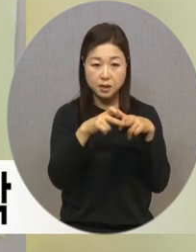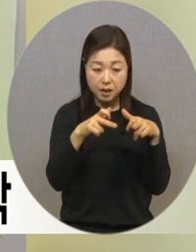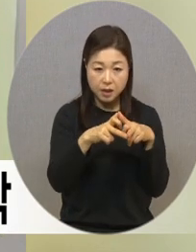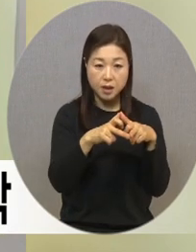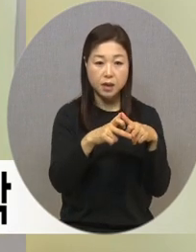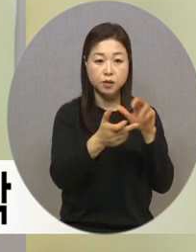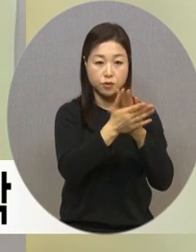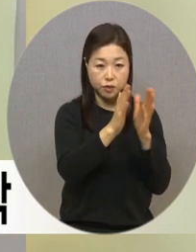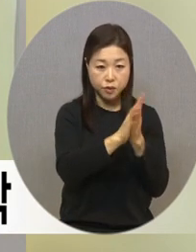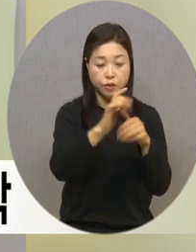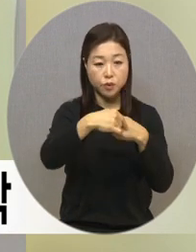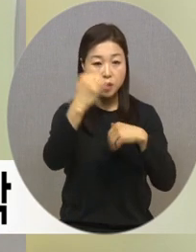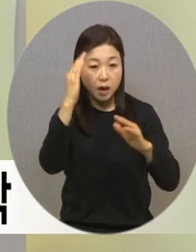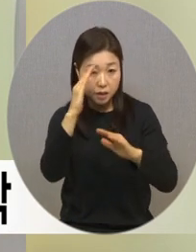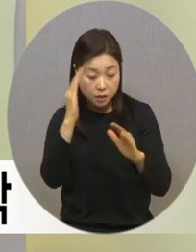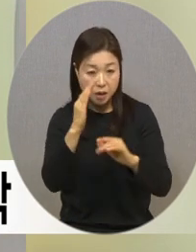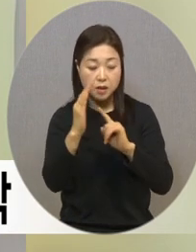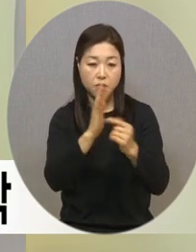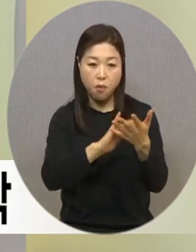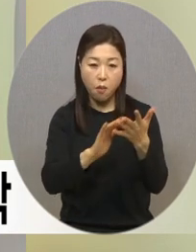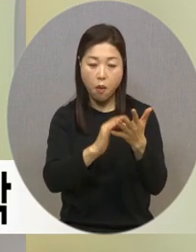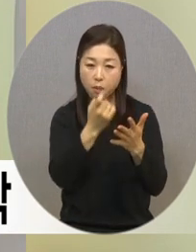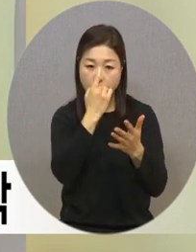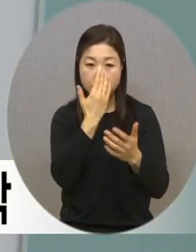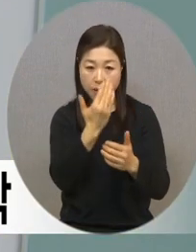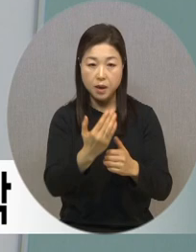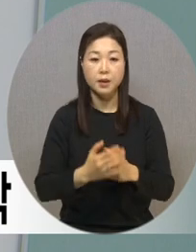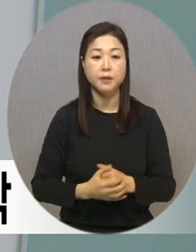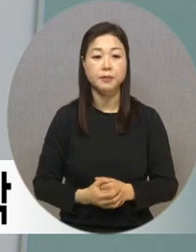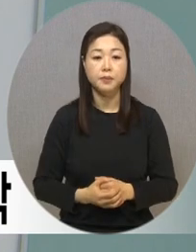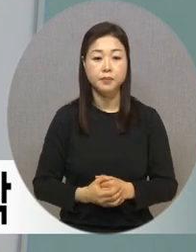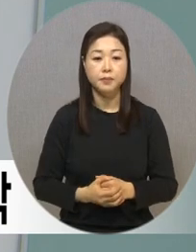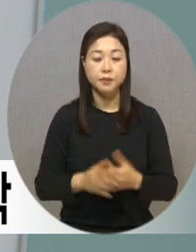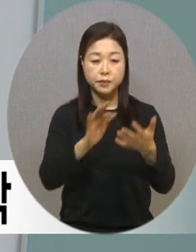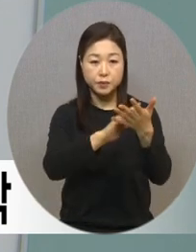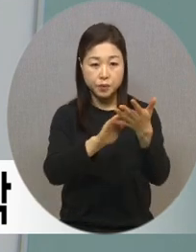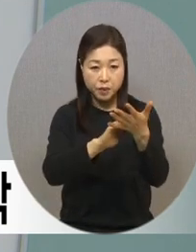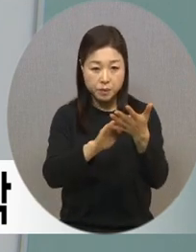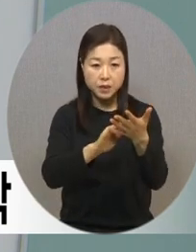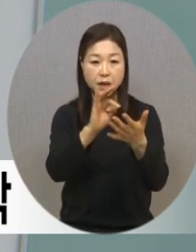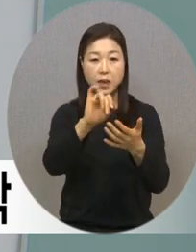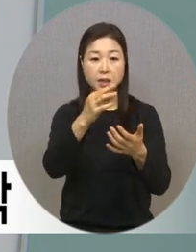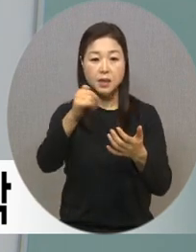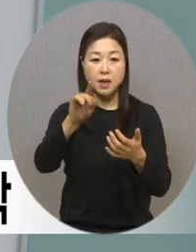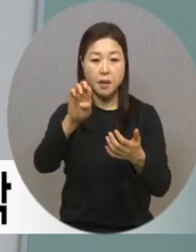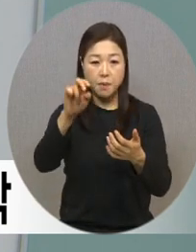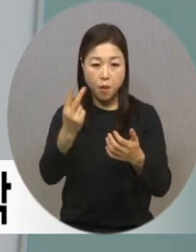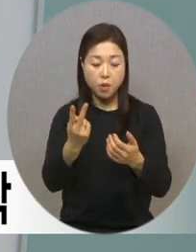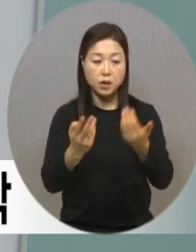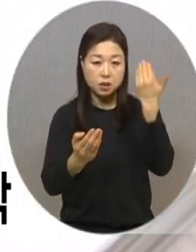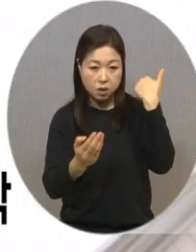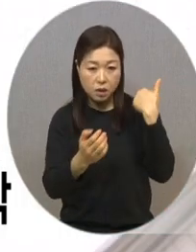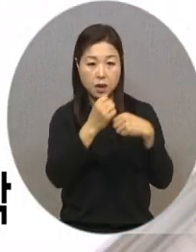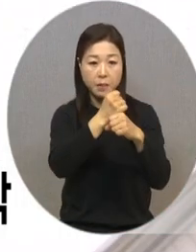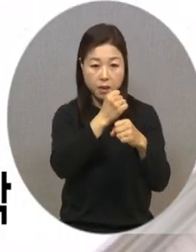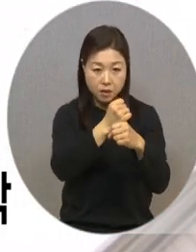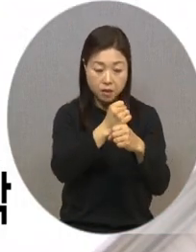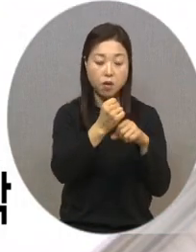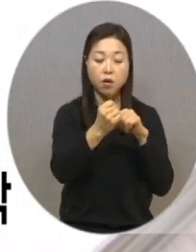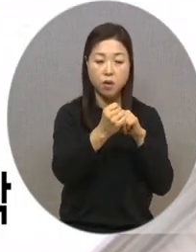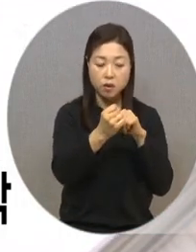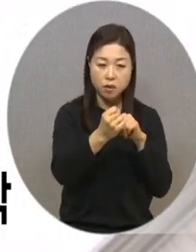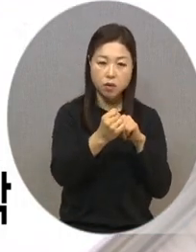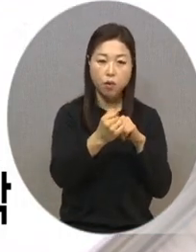점자 학습을 효율적으로 할 수 있도록 했습니다. 촉각 점자 일란표는 이전에 제작된 일란표에서 부족한